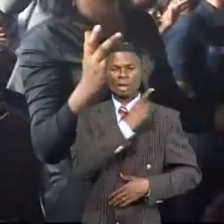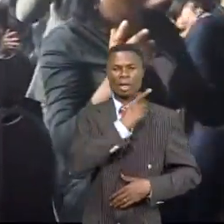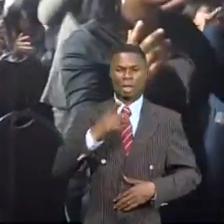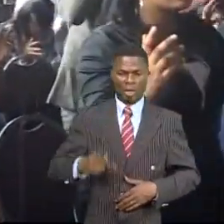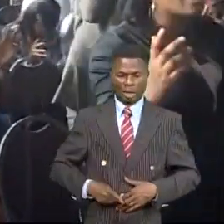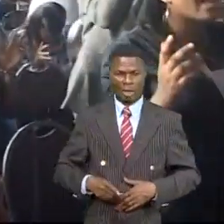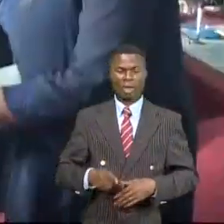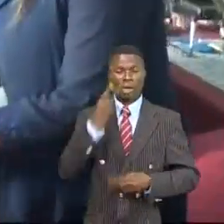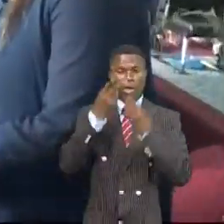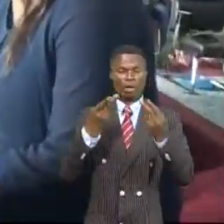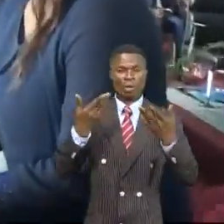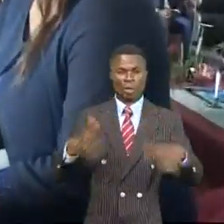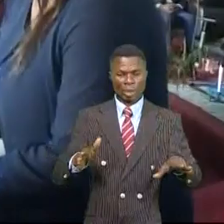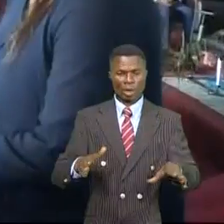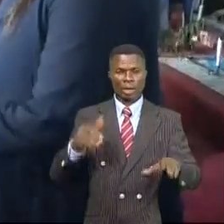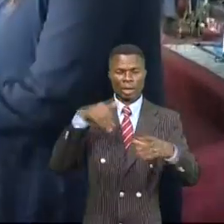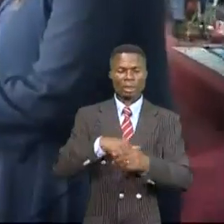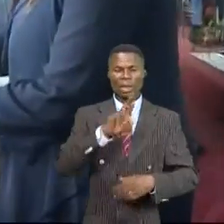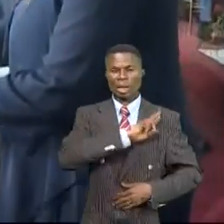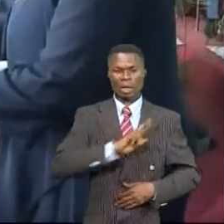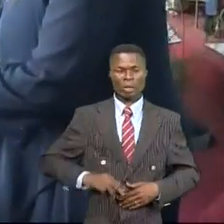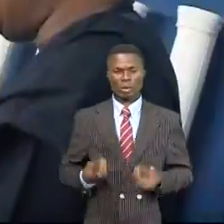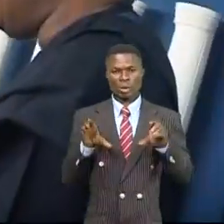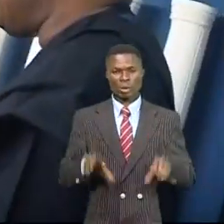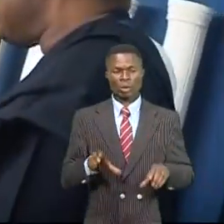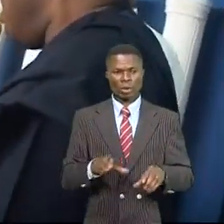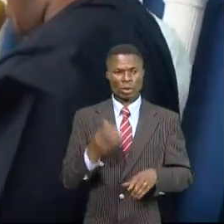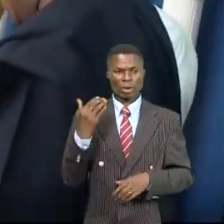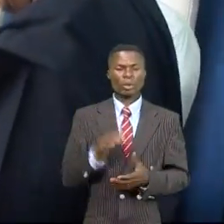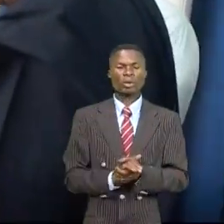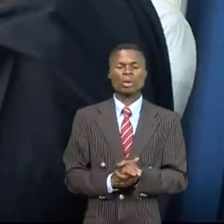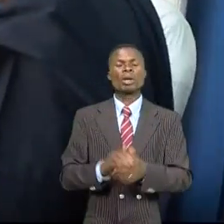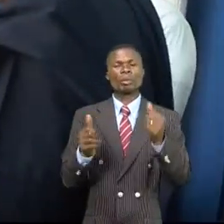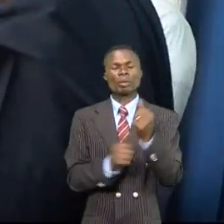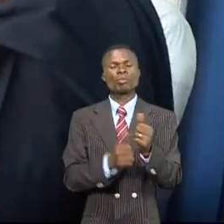boucler sa visite pastorale en République démocratique du Congo c'est une note positive